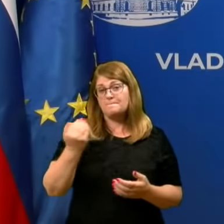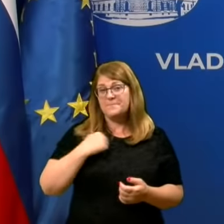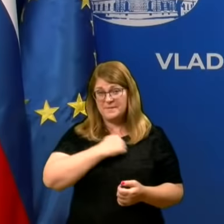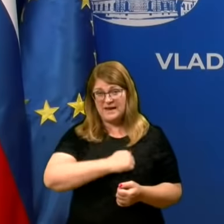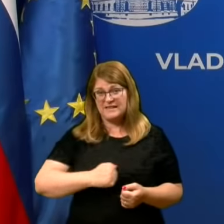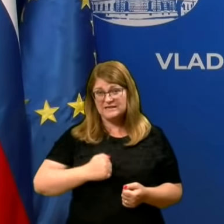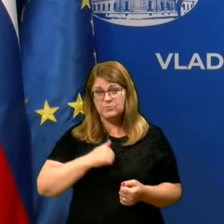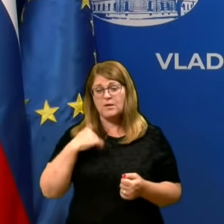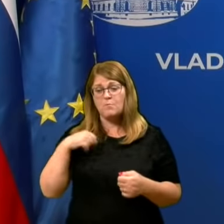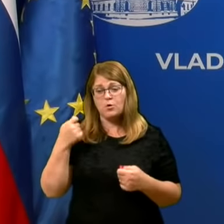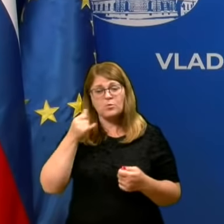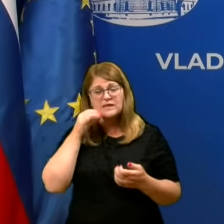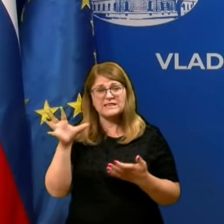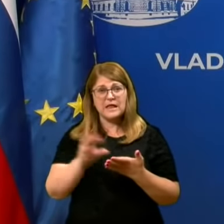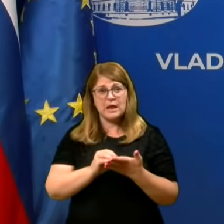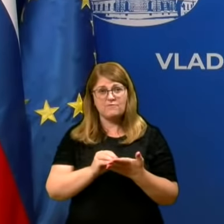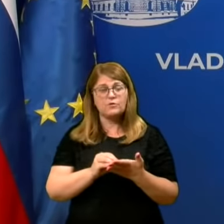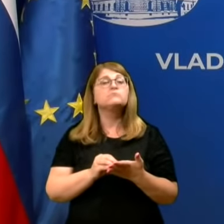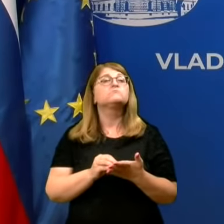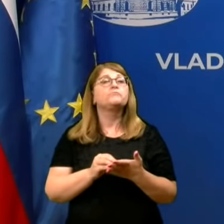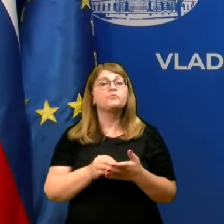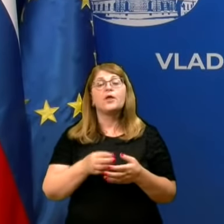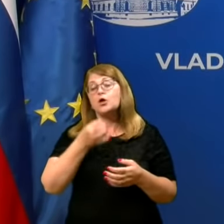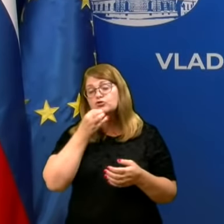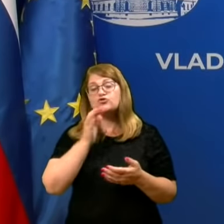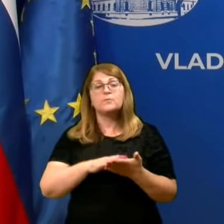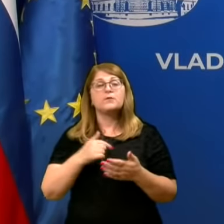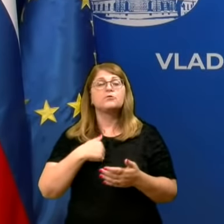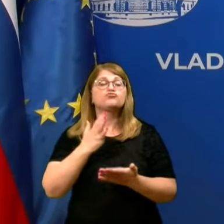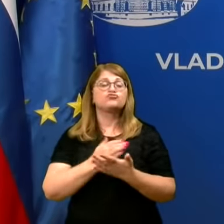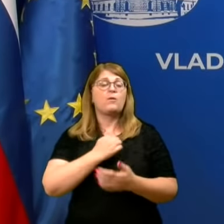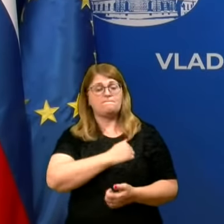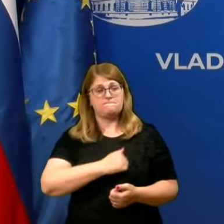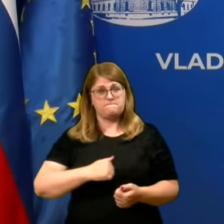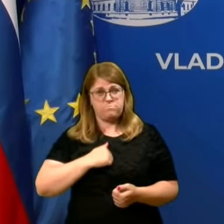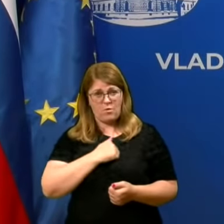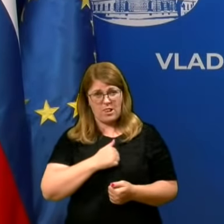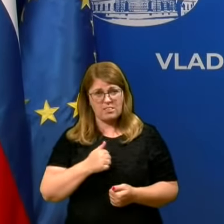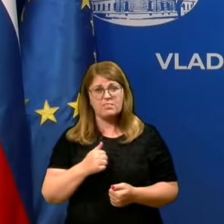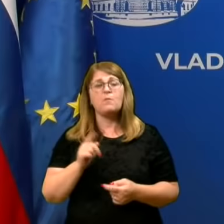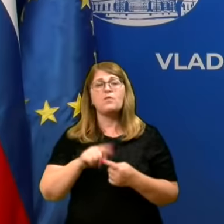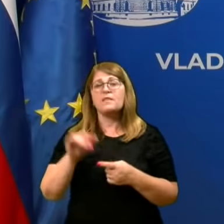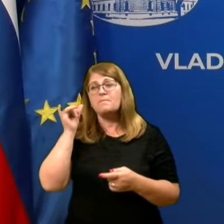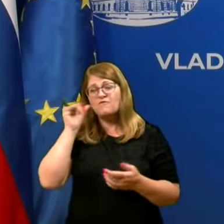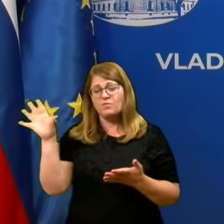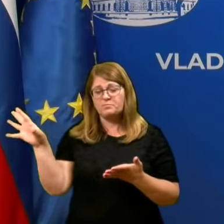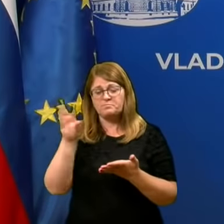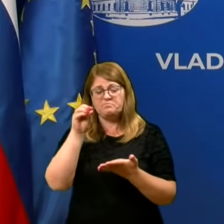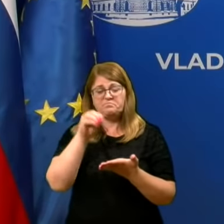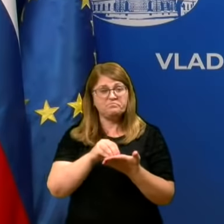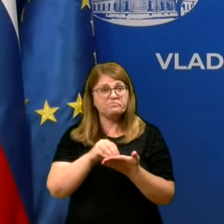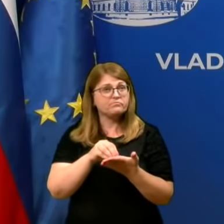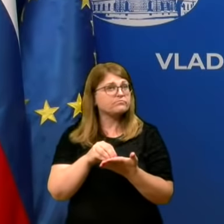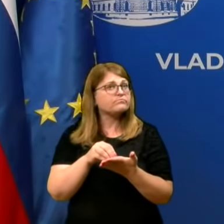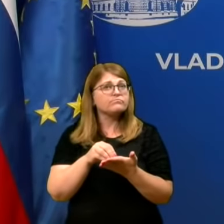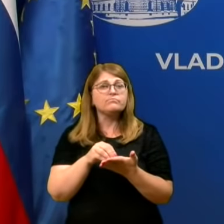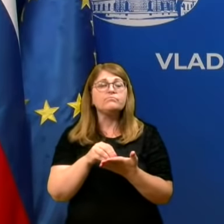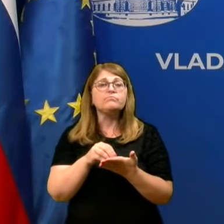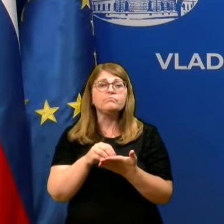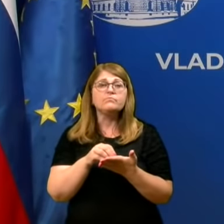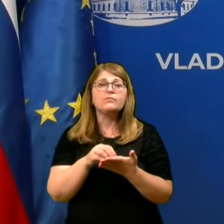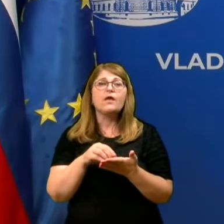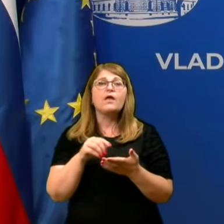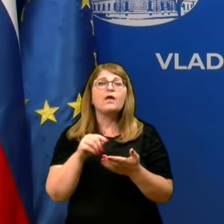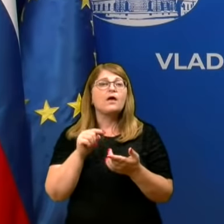trenutku, ko bomo zboljeli, če se bomo odločili, da vtipkamo v aplikacijo, da smo obozboljeli, samo tako bojo te naši predhodni